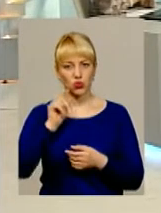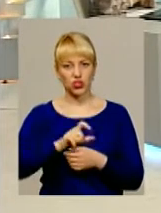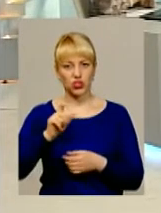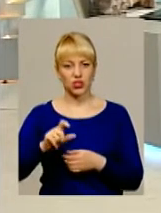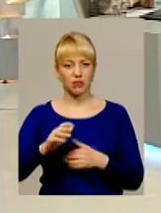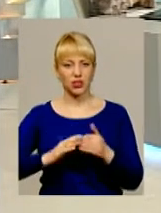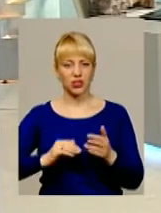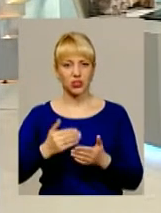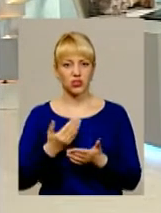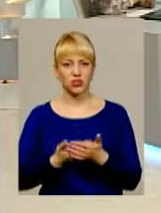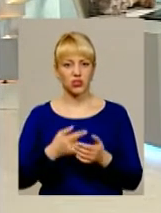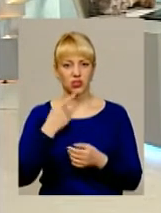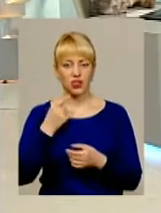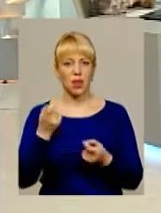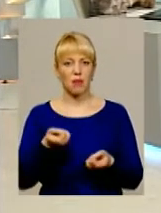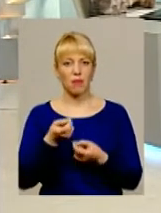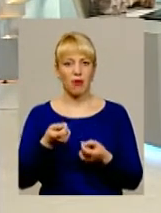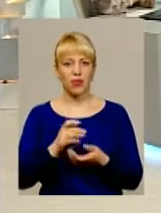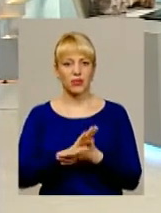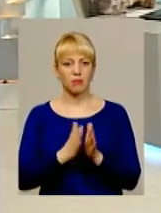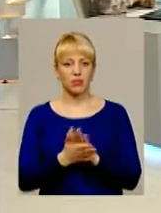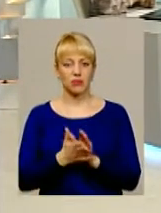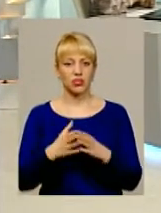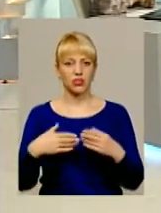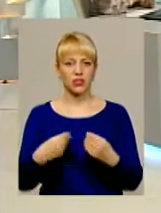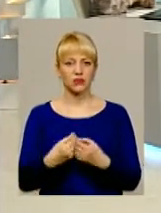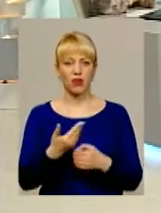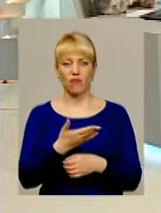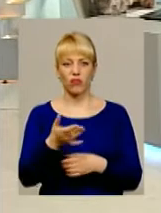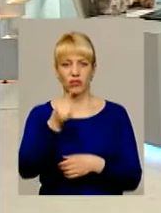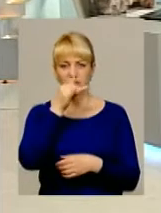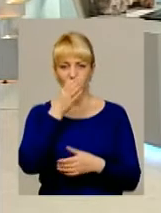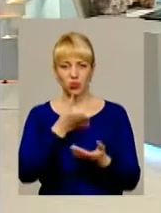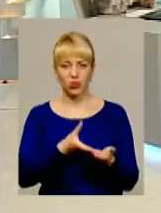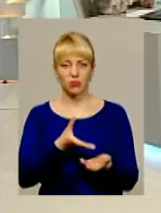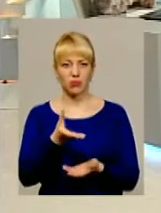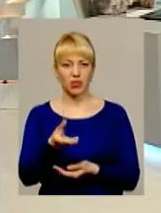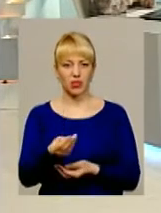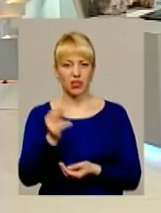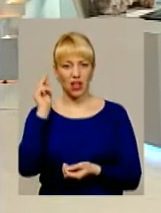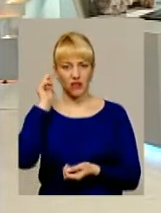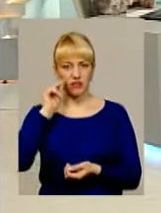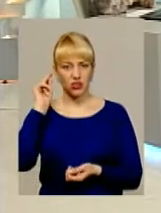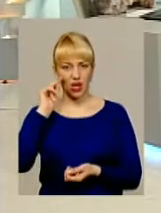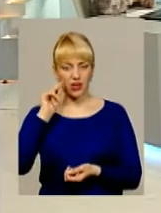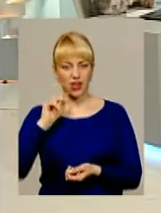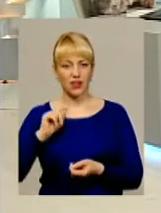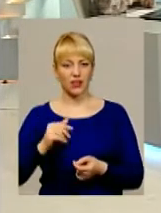практично, можна сказати, що малозабезпечених сімей, вони не зможуть оплатити навчання, вот.